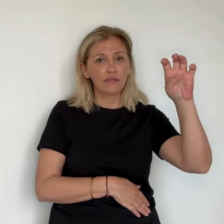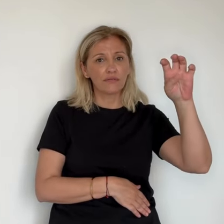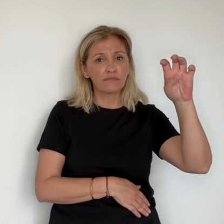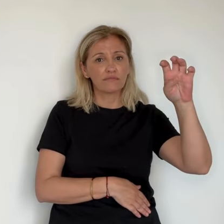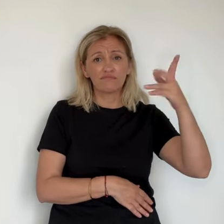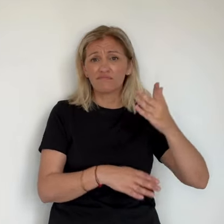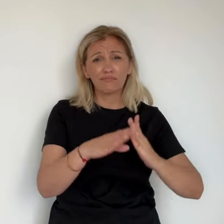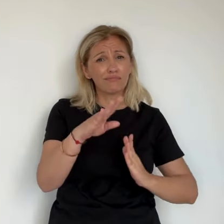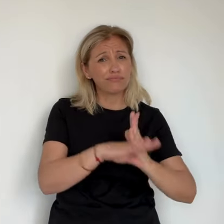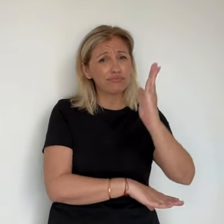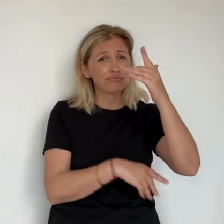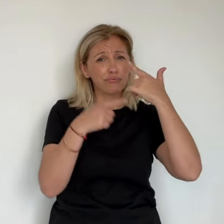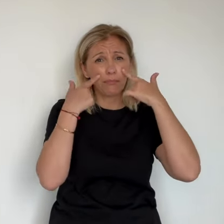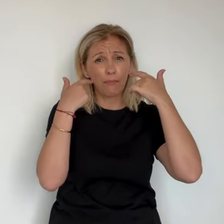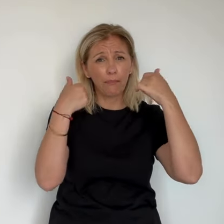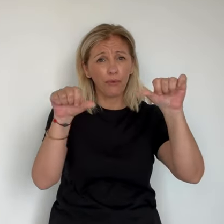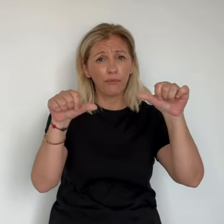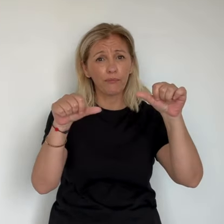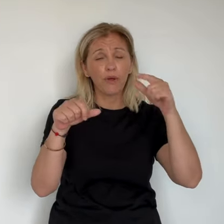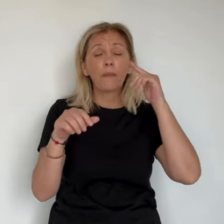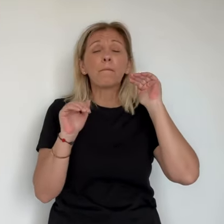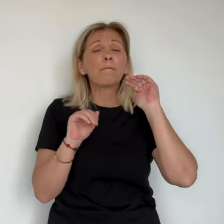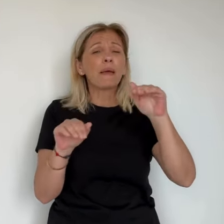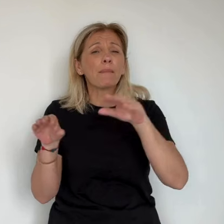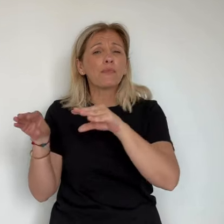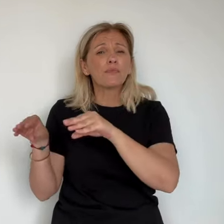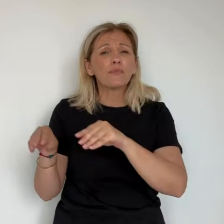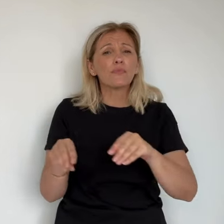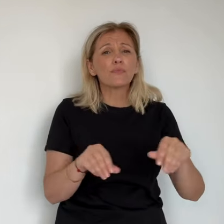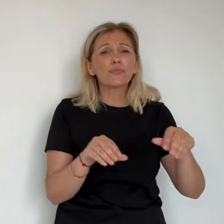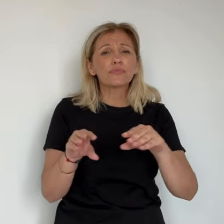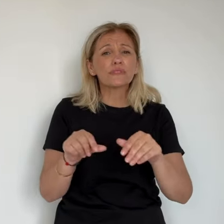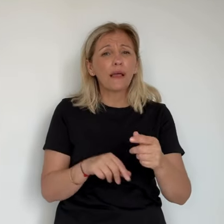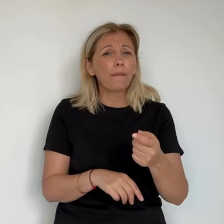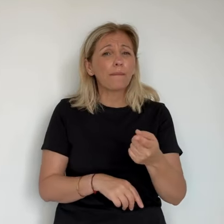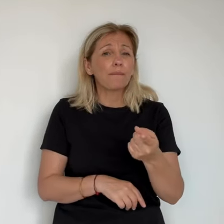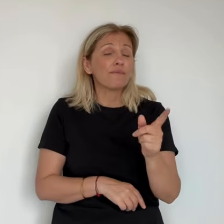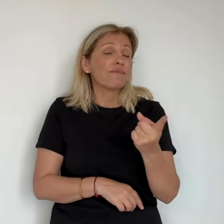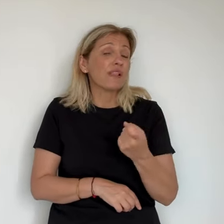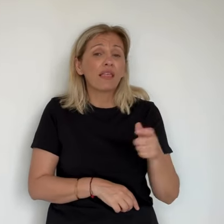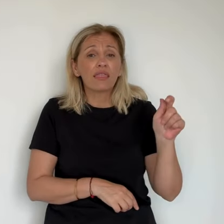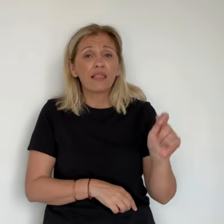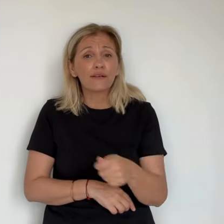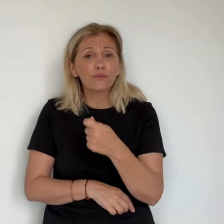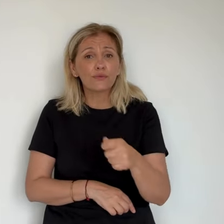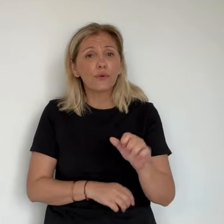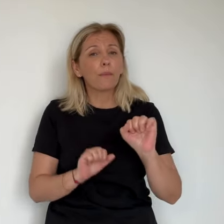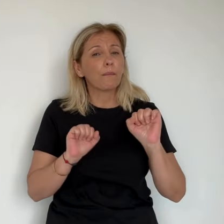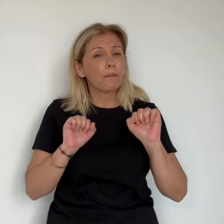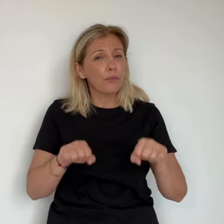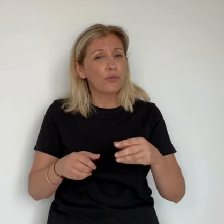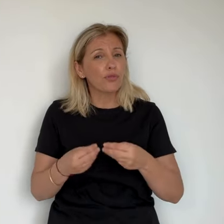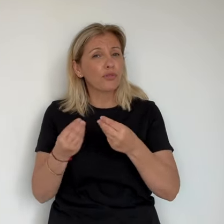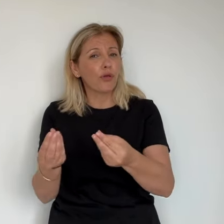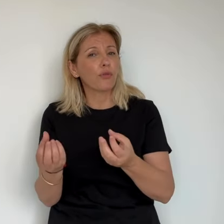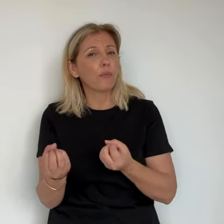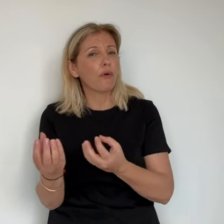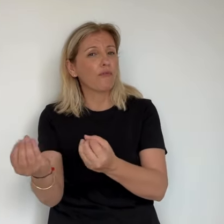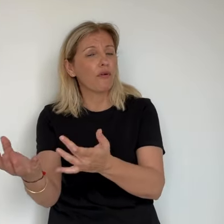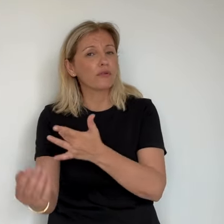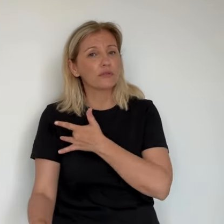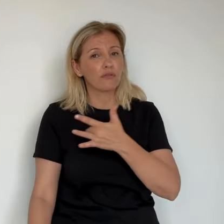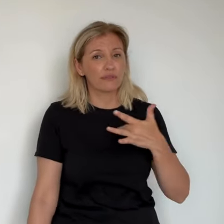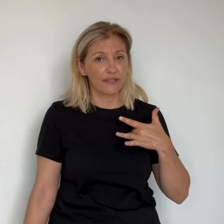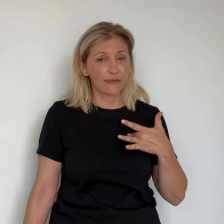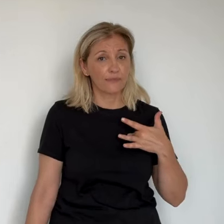la valeur seuil. Et là, actuellement, sur la journée d'hier, on était aux alentours des 130